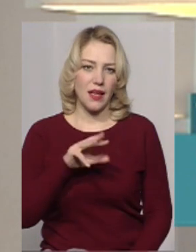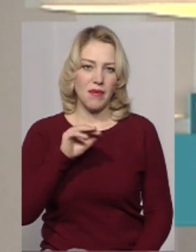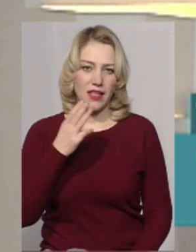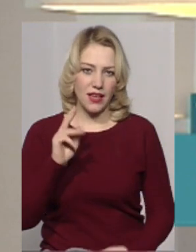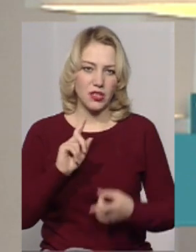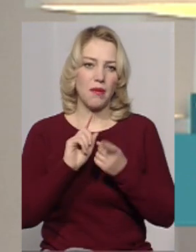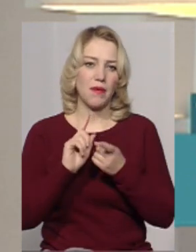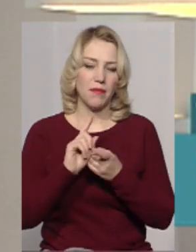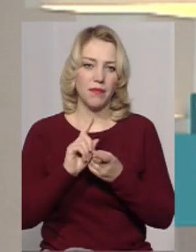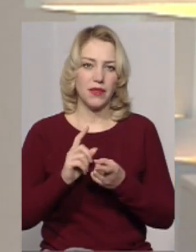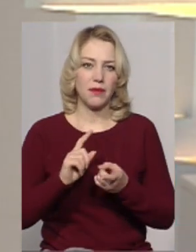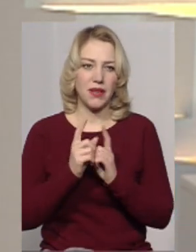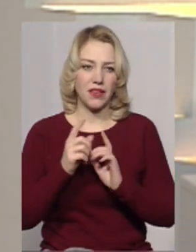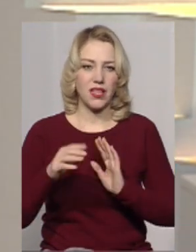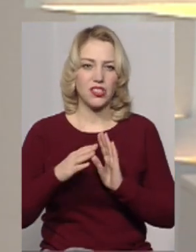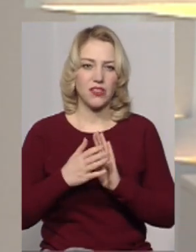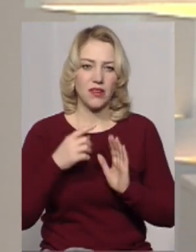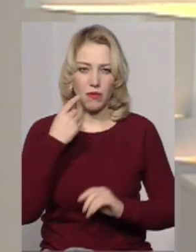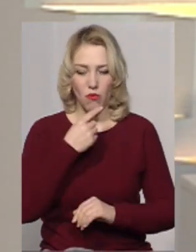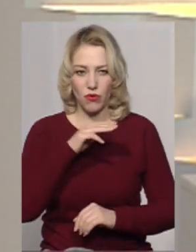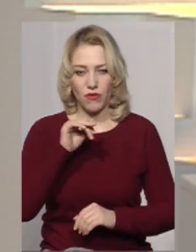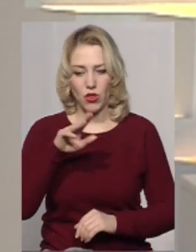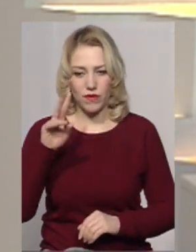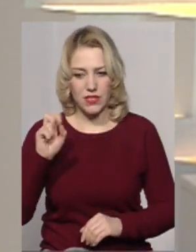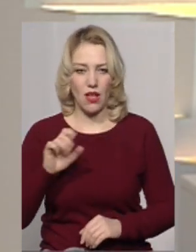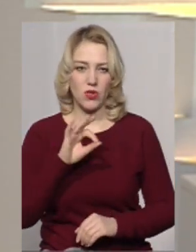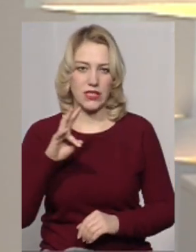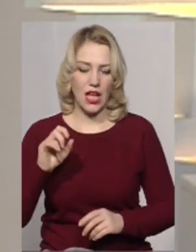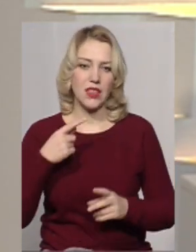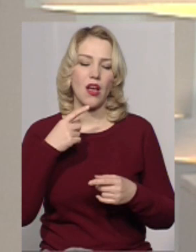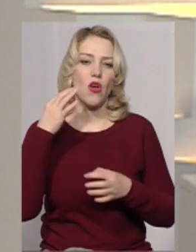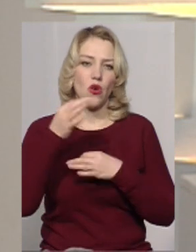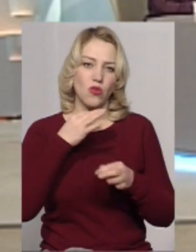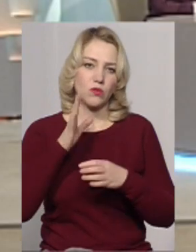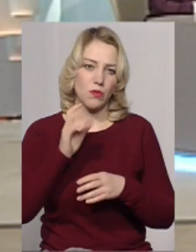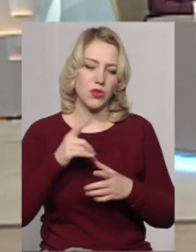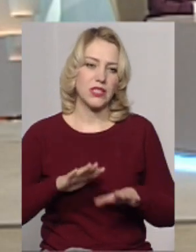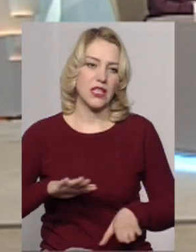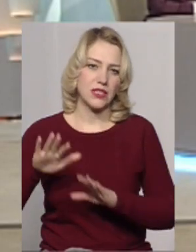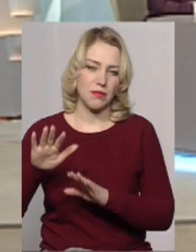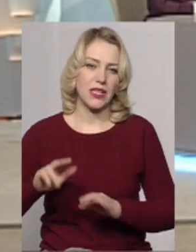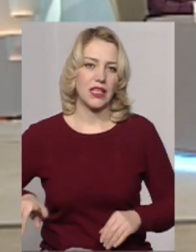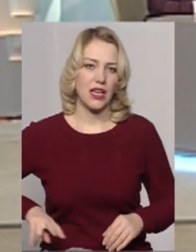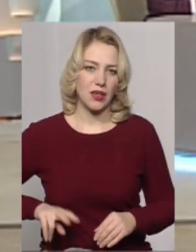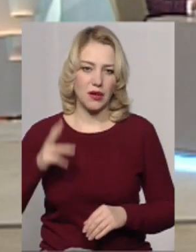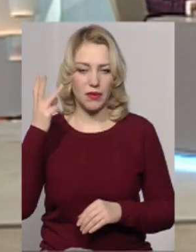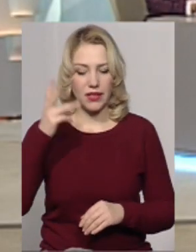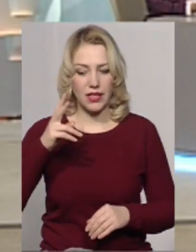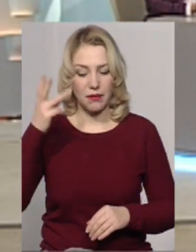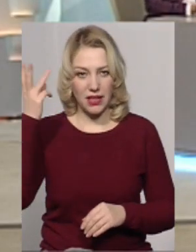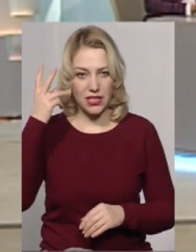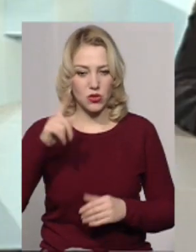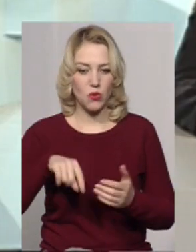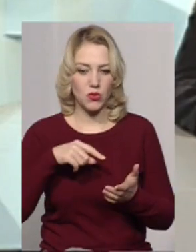вас наживо і запрошуємо долучатися до розмови, яку сьогодні поведемо із заступницею директора Хмельницького міського